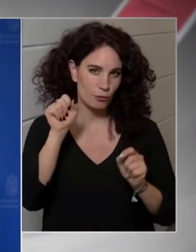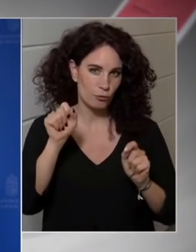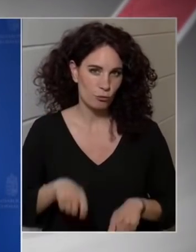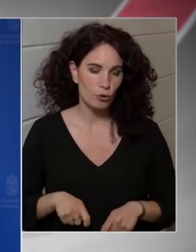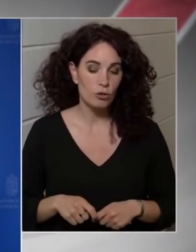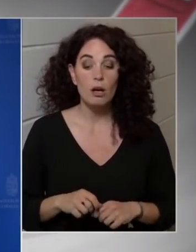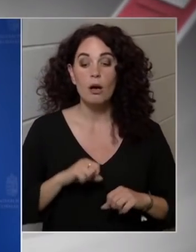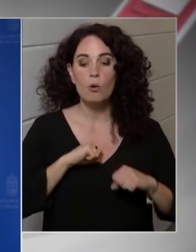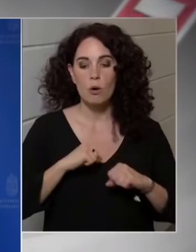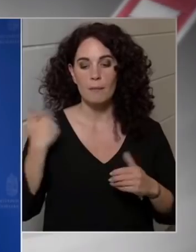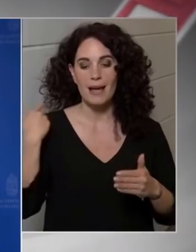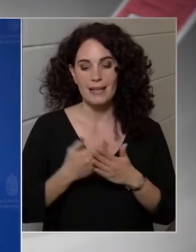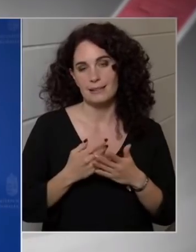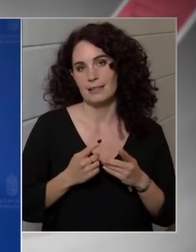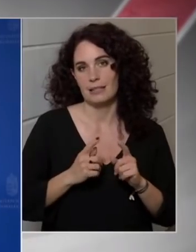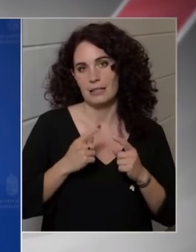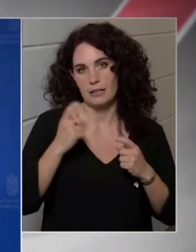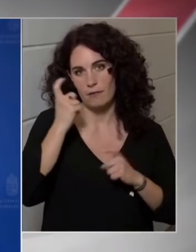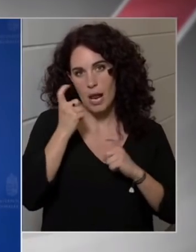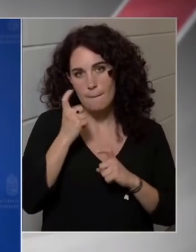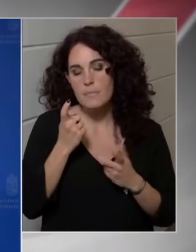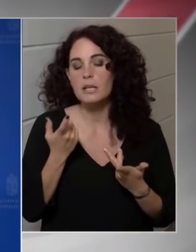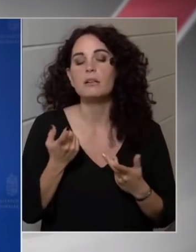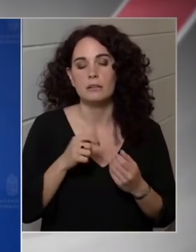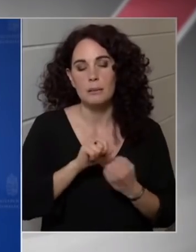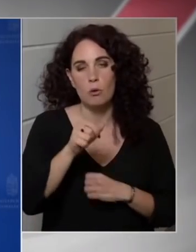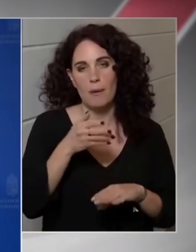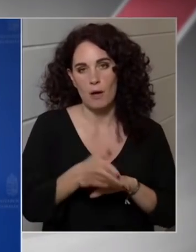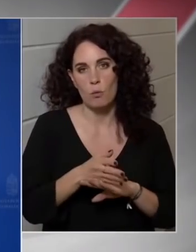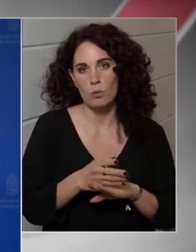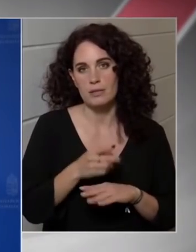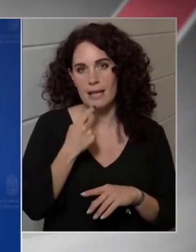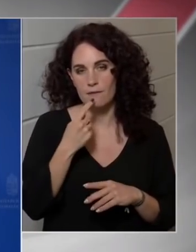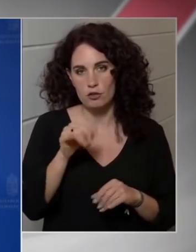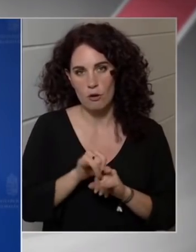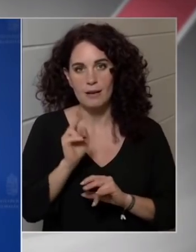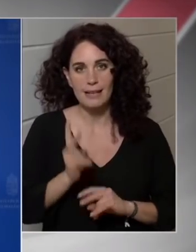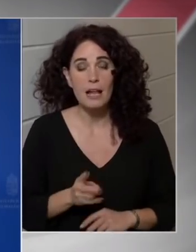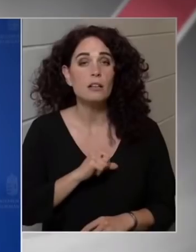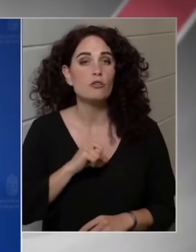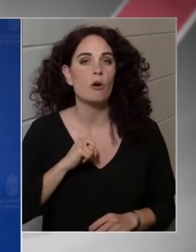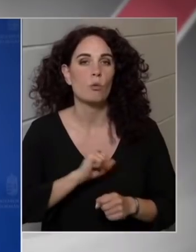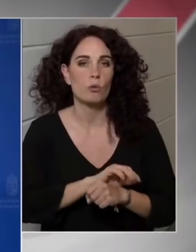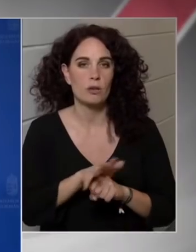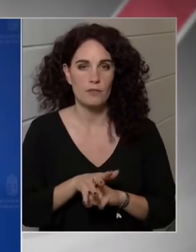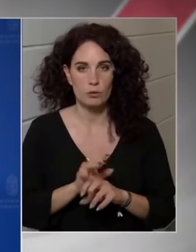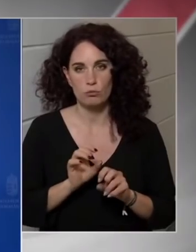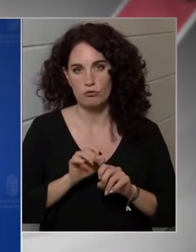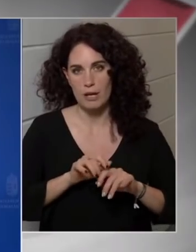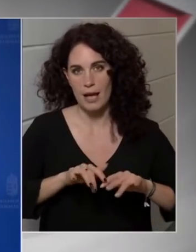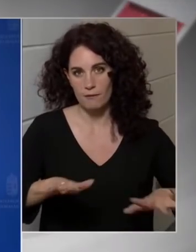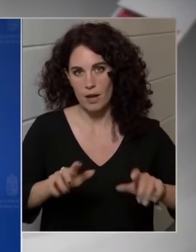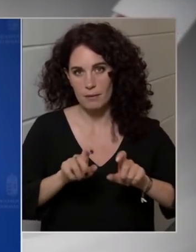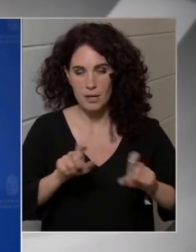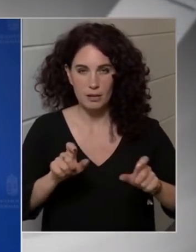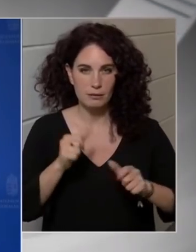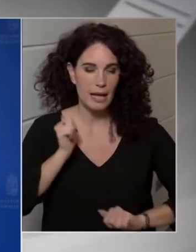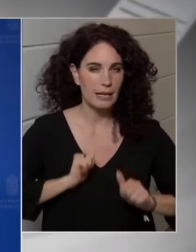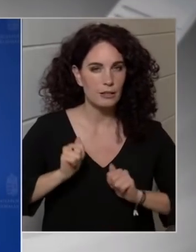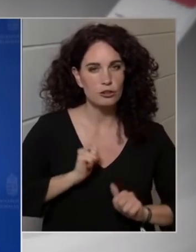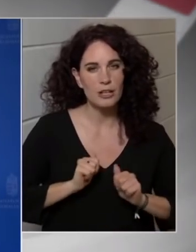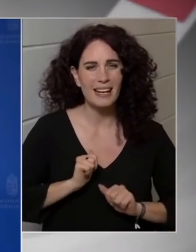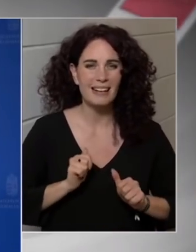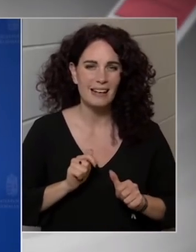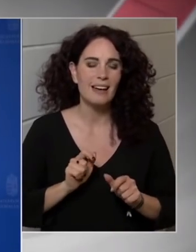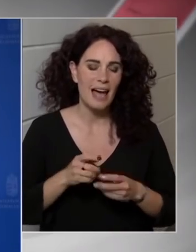az eddigi álláspontja az az volt, hogy a diplomához nyelvvizsgára van szükség, és csak a koronavírus járvány által okozott nehézségek voltak olyanok,